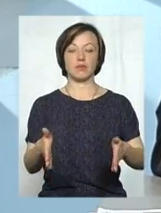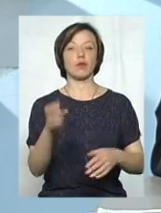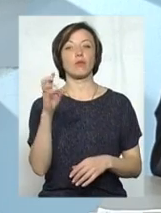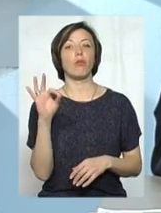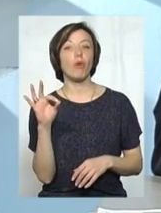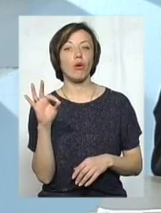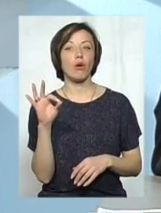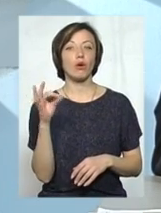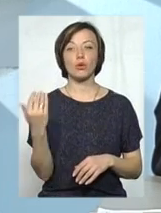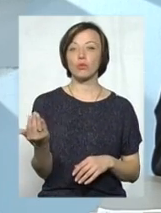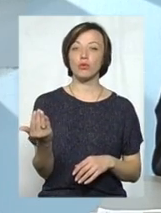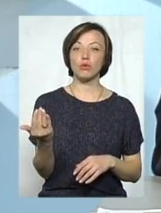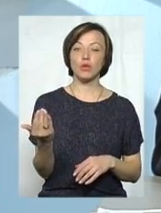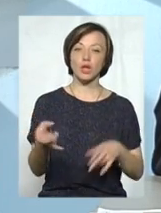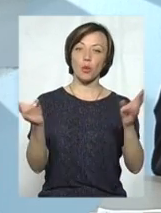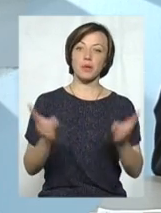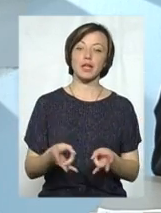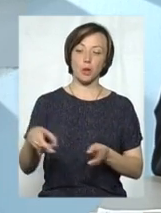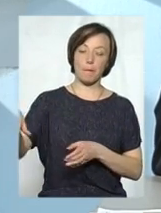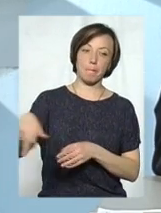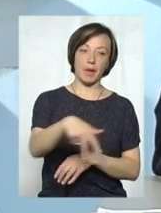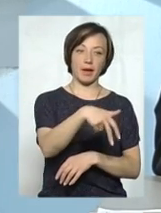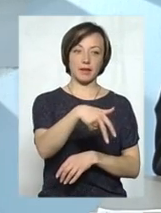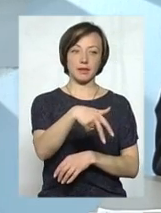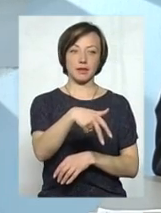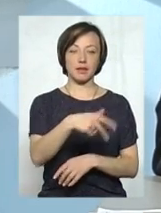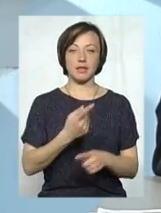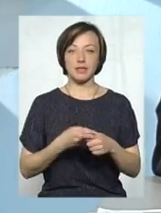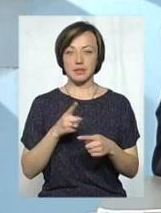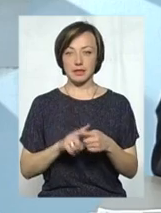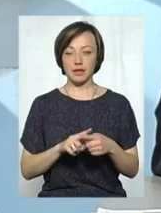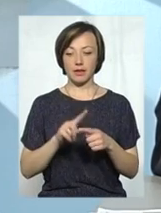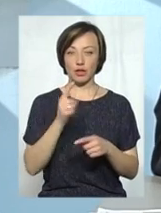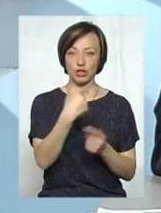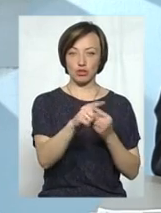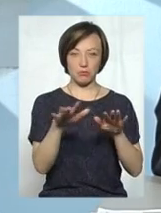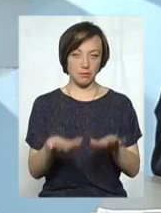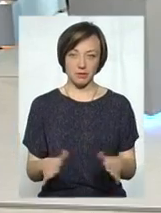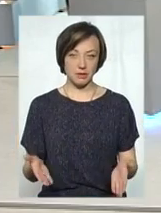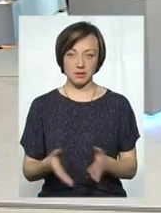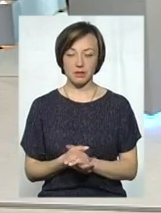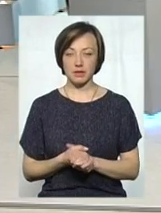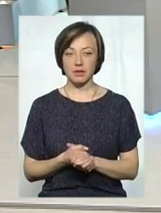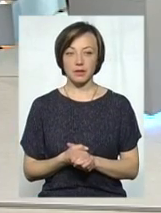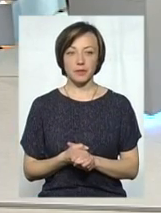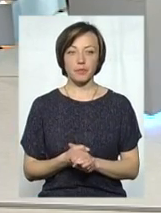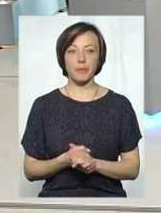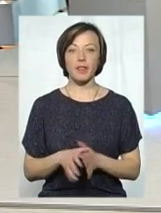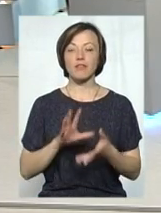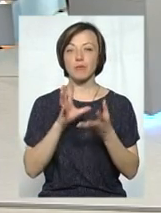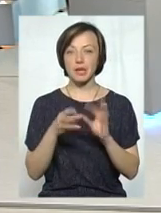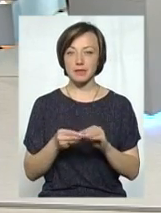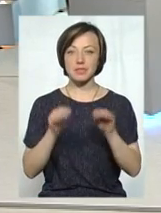тому що йому необхідно перейти в це чи в інше місце. Зрозуміло. Тобто, в принципі,